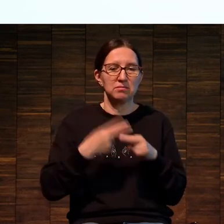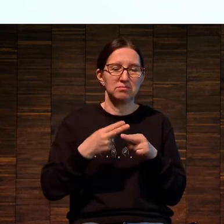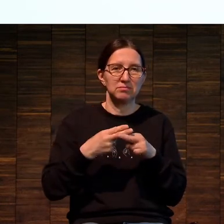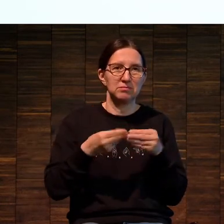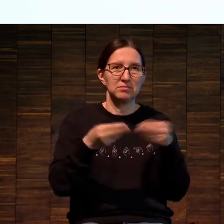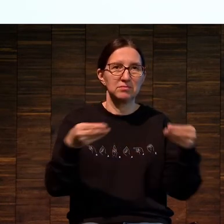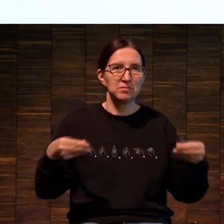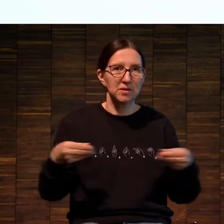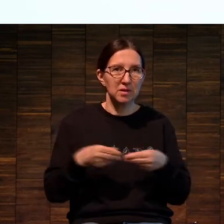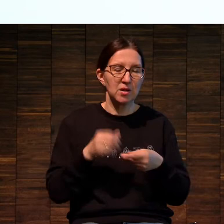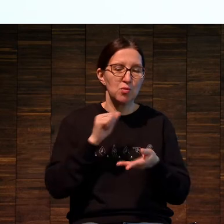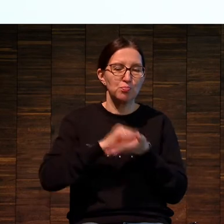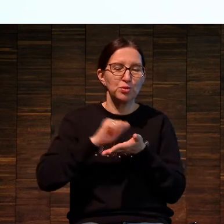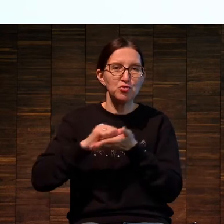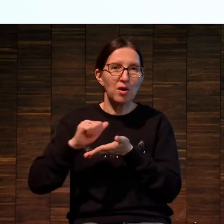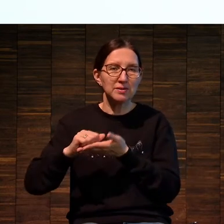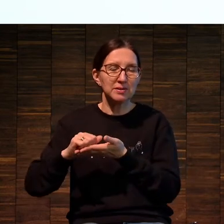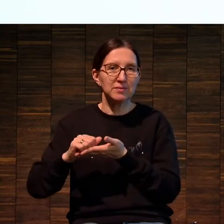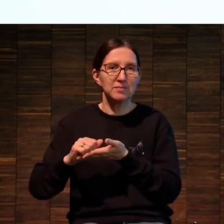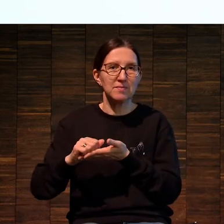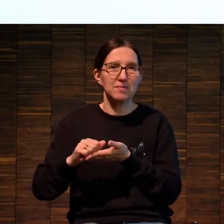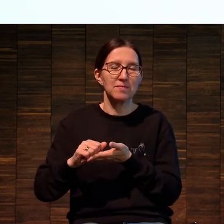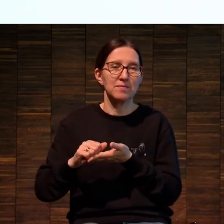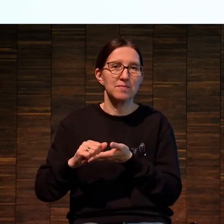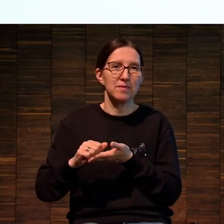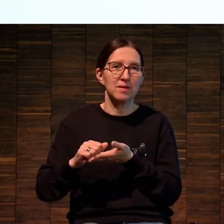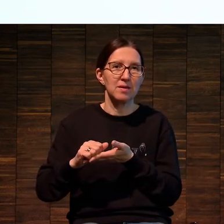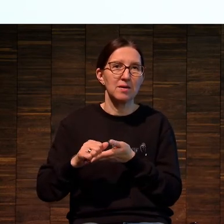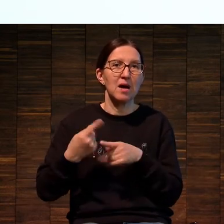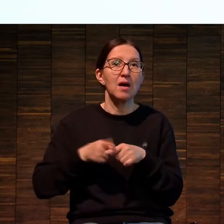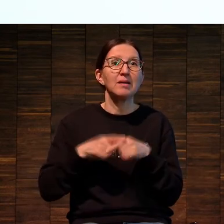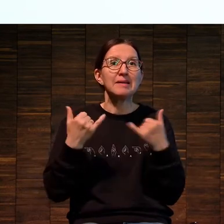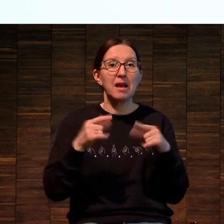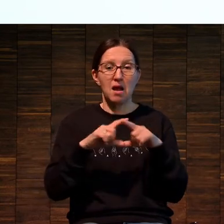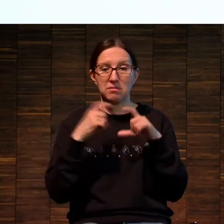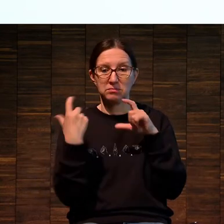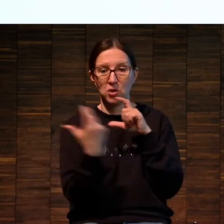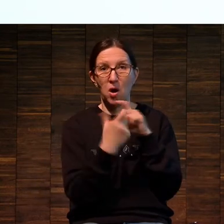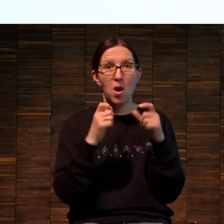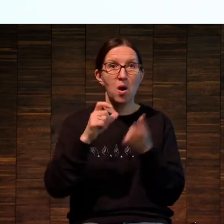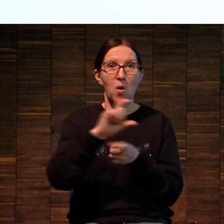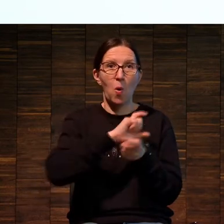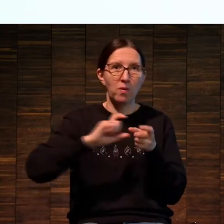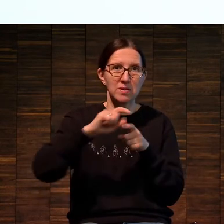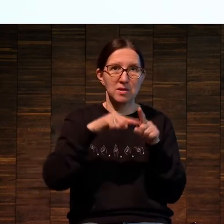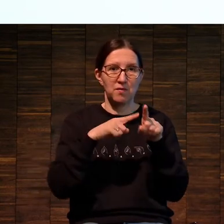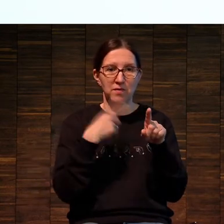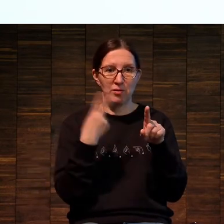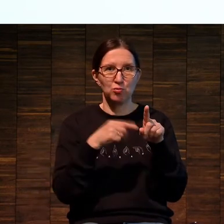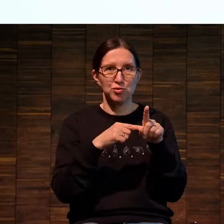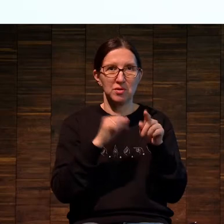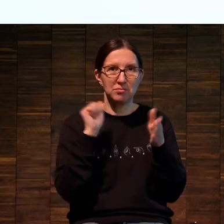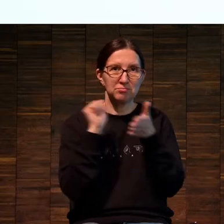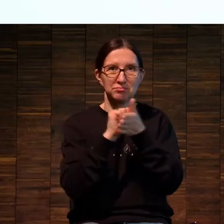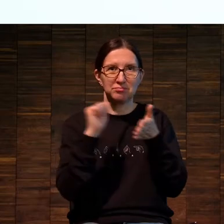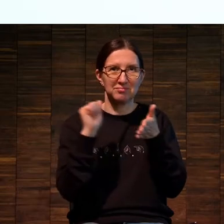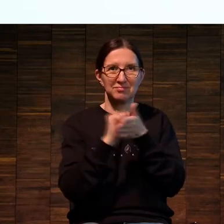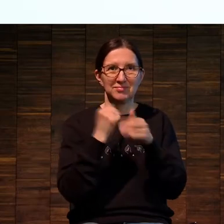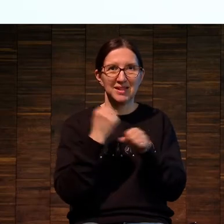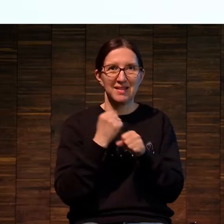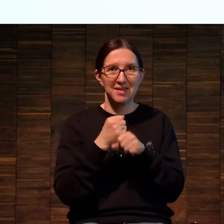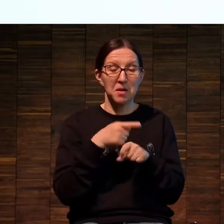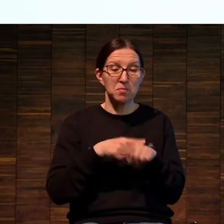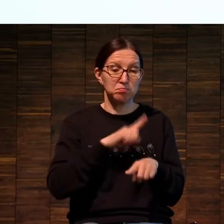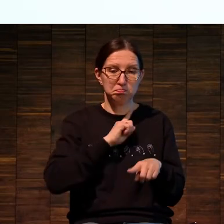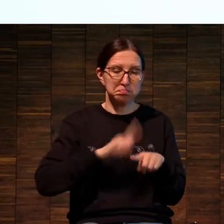консервным банкам, на жестяных банках. И довольно